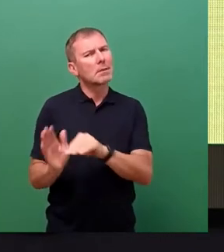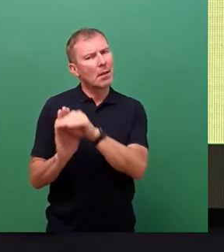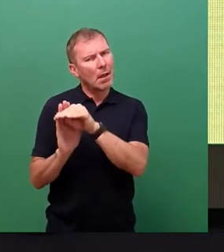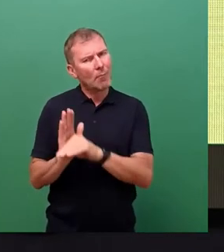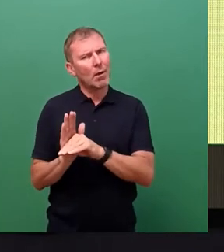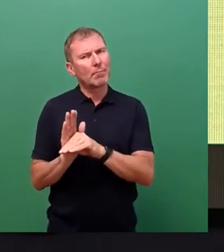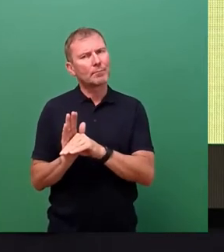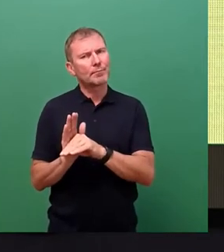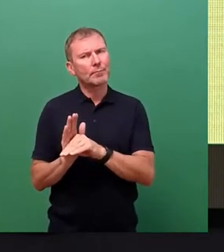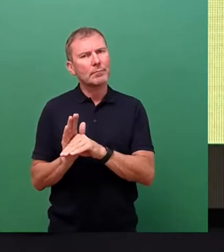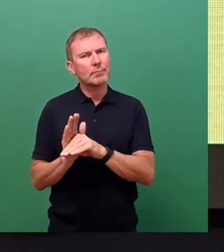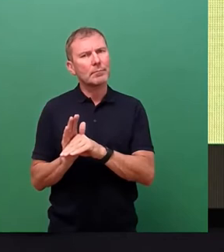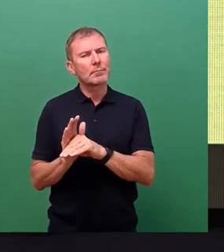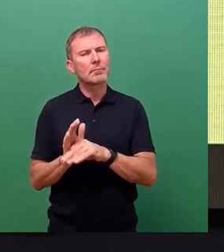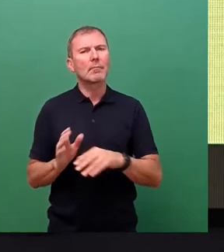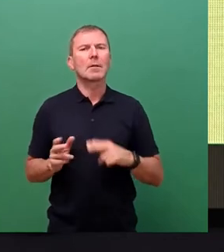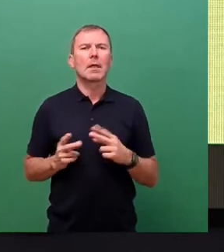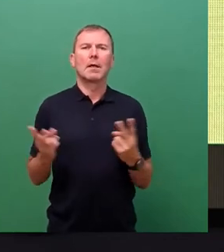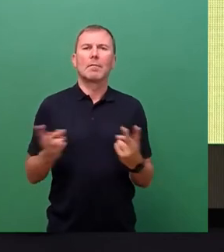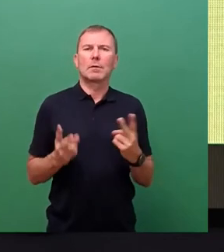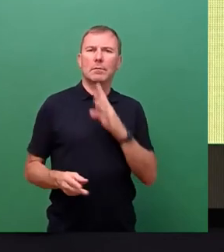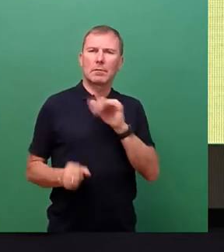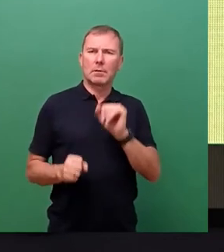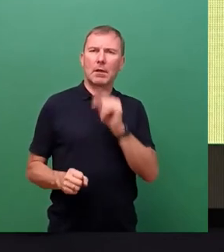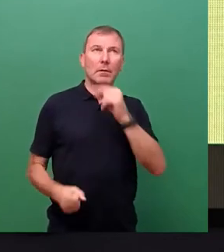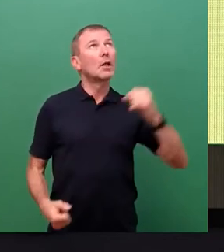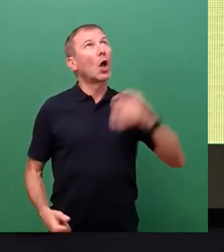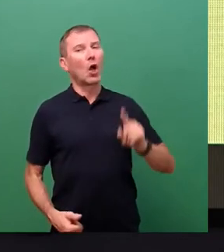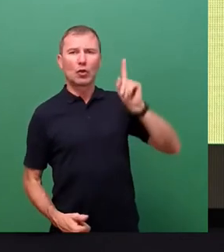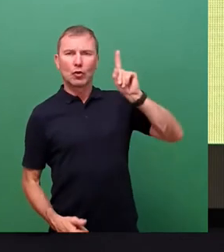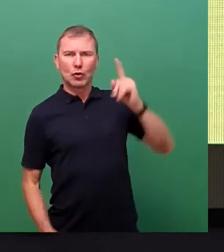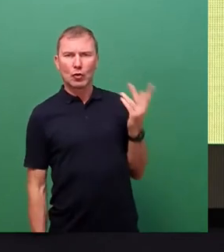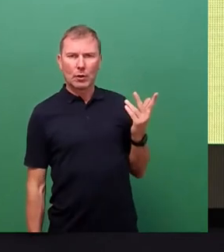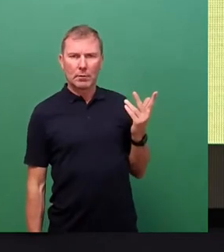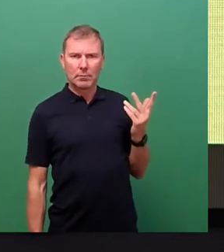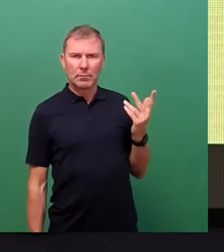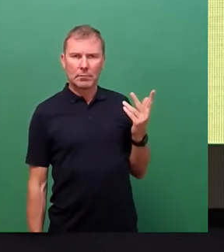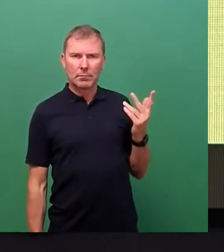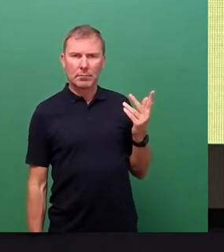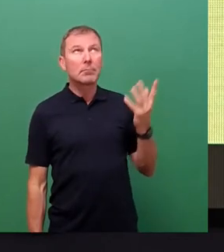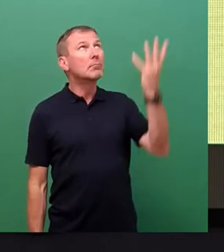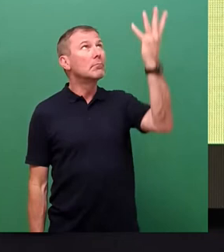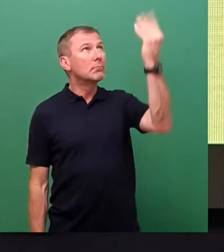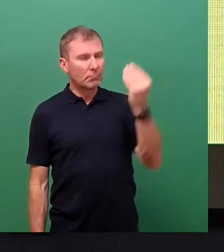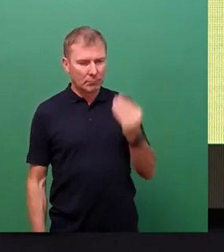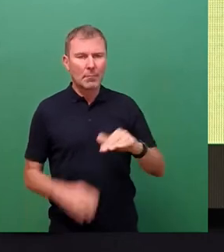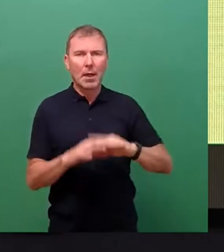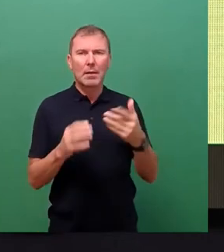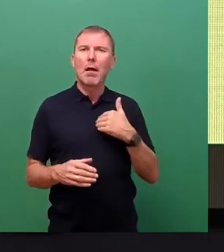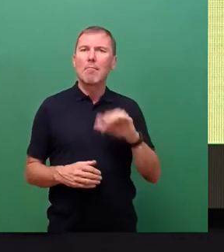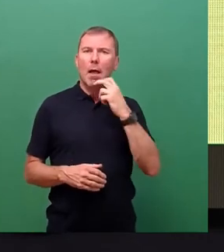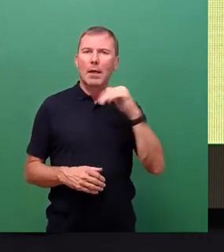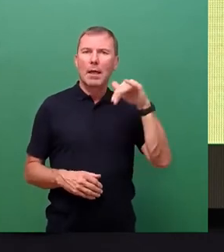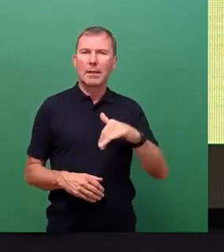sagen kann, wenn wir die Sonne, und das ist nichts anderes, wenn wir die Sonne auf die Erde holen, dann werden wir die Energie haben. Wann das